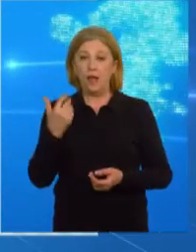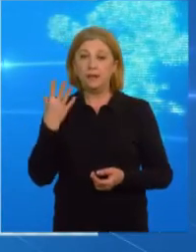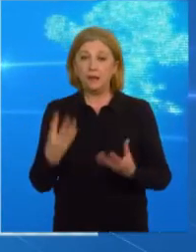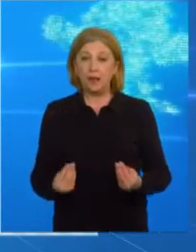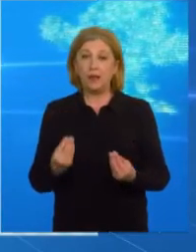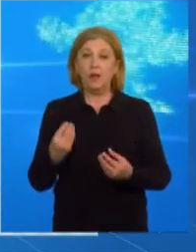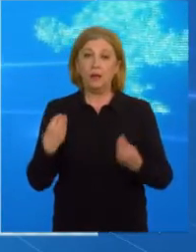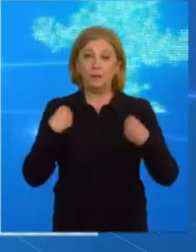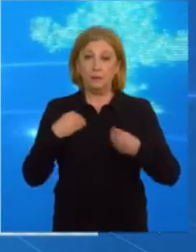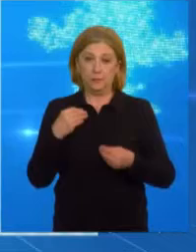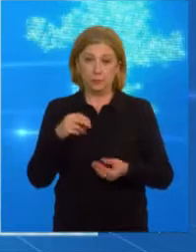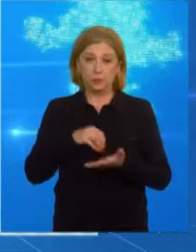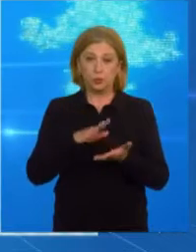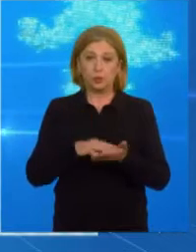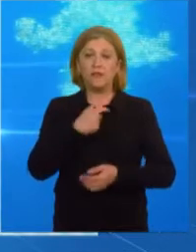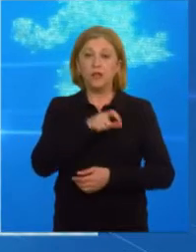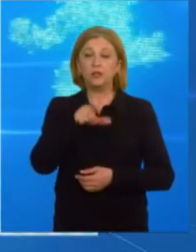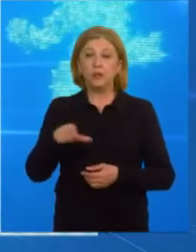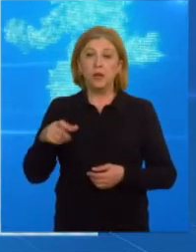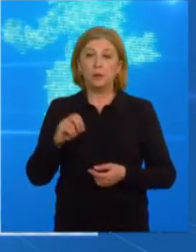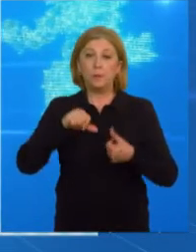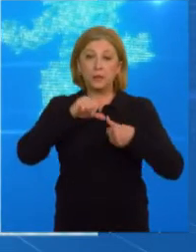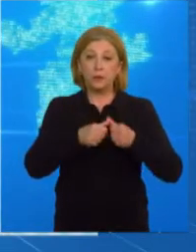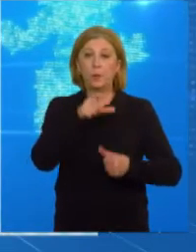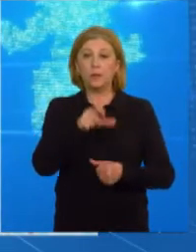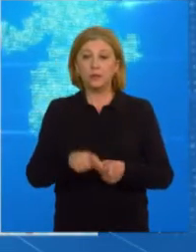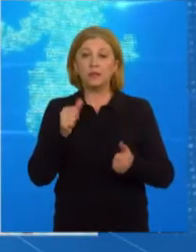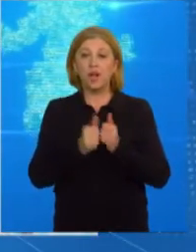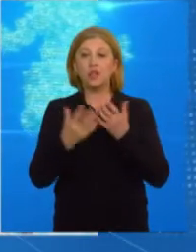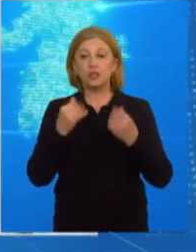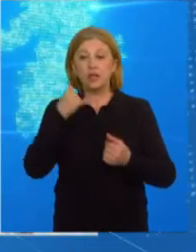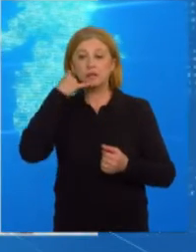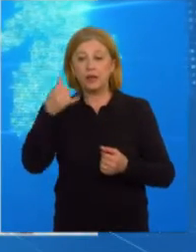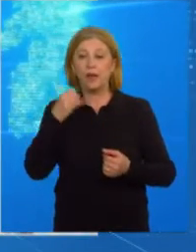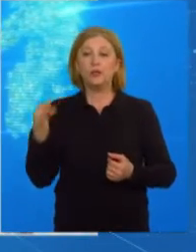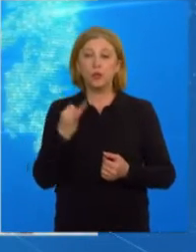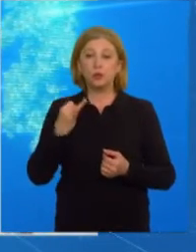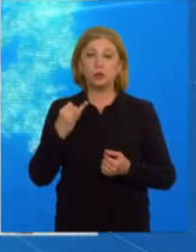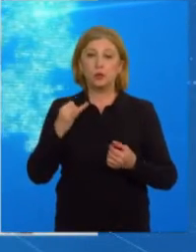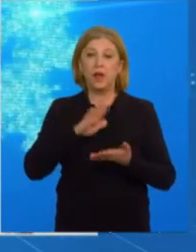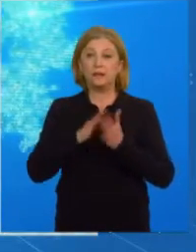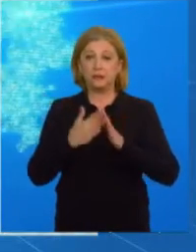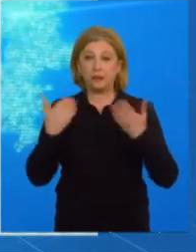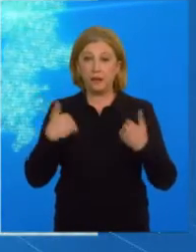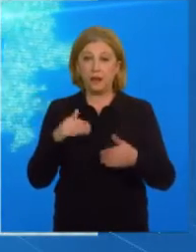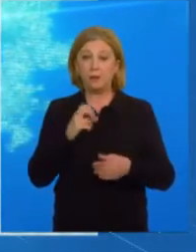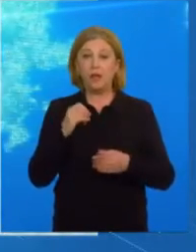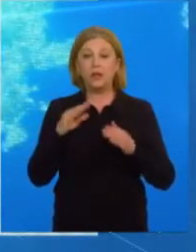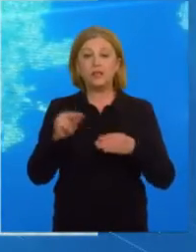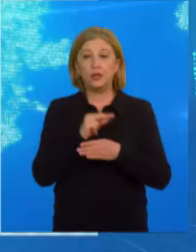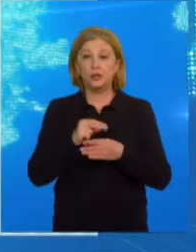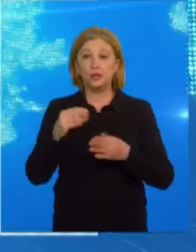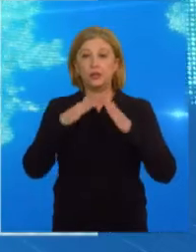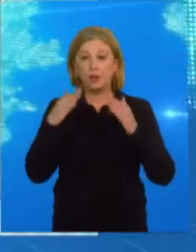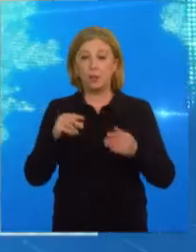в день снятия с учета. Врачи больницы, к которой прикреплен пациент, каждый день звонят и интересуются состоянием. Если пациент решит лечиться на дому, он оформляет